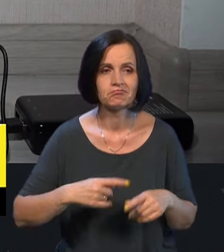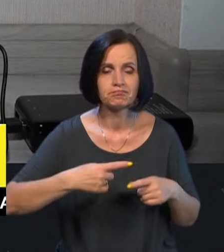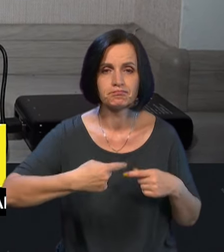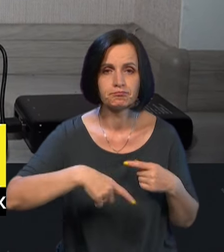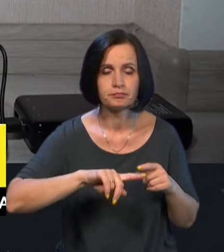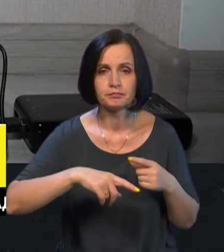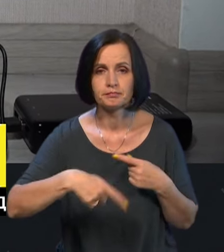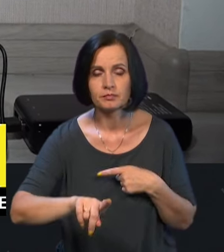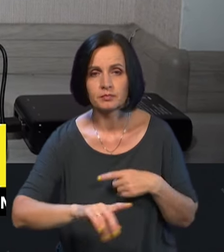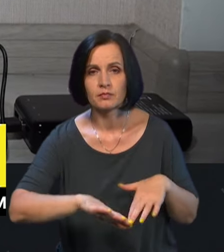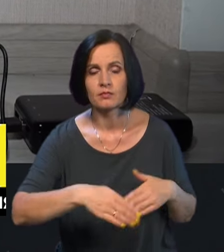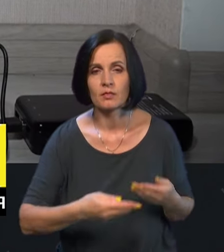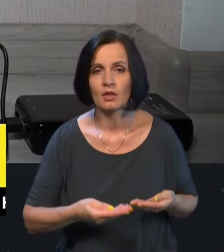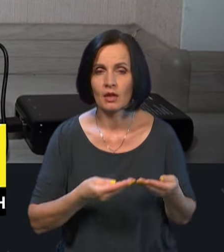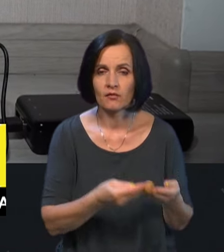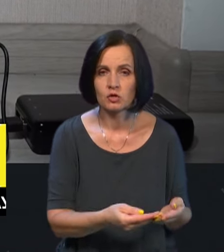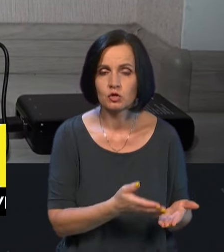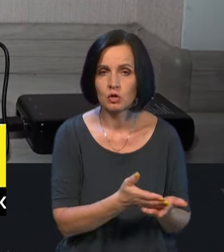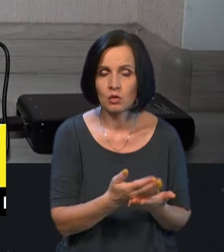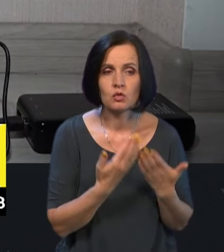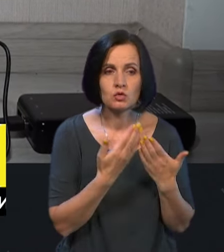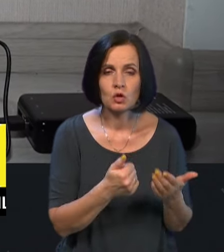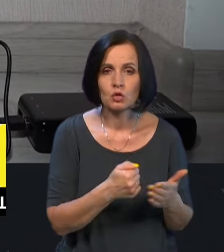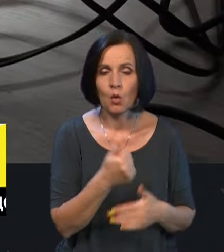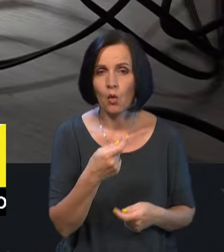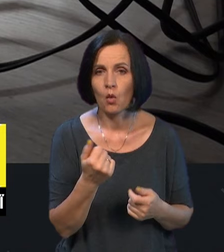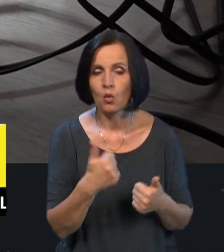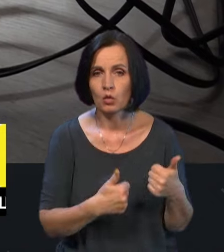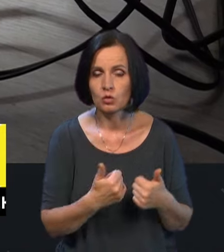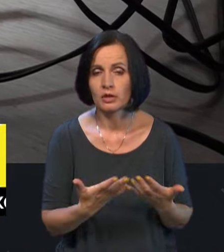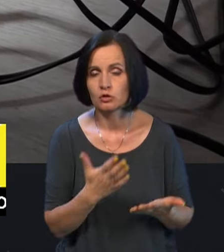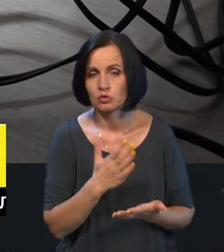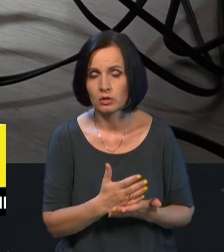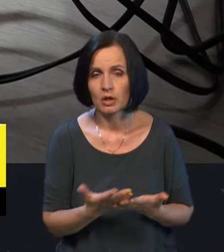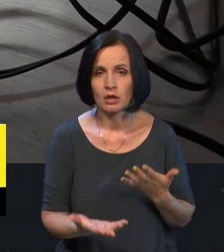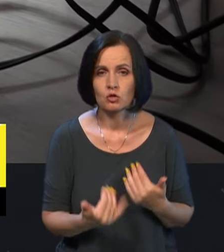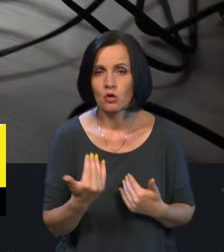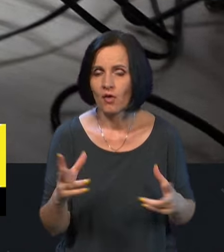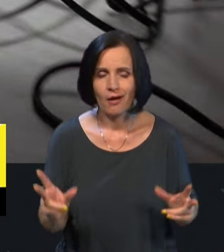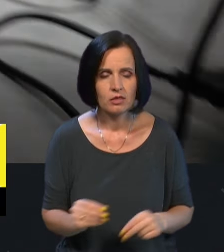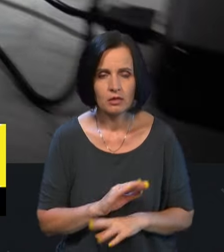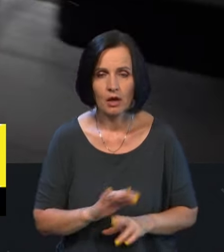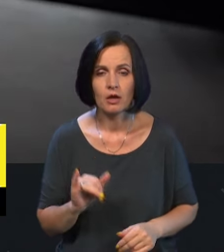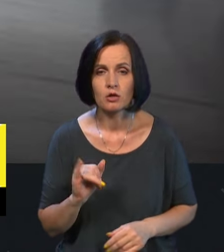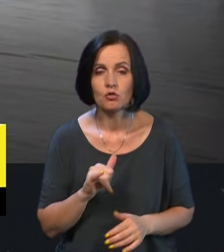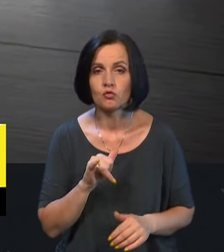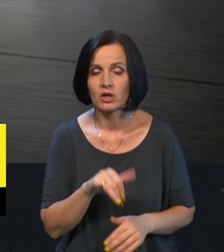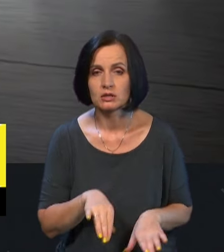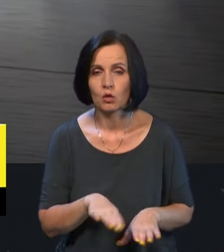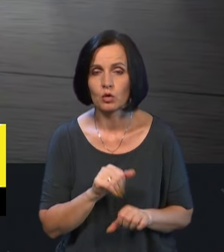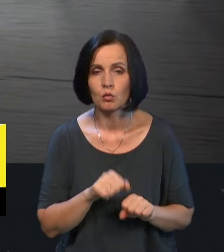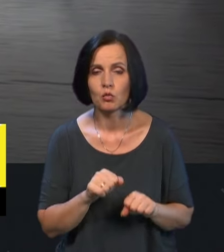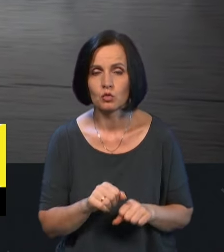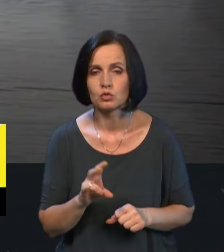альтернативного постачальника послуг, звернутися до конкурентів, якщо вони там є, якщо вам не поталанило, і у вас такої можливості